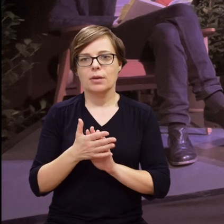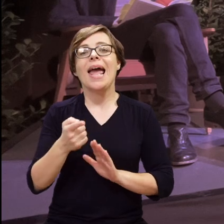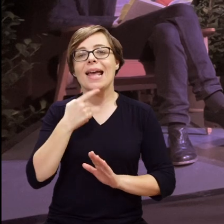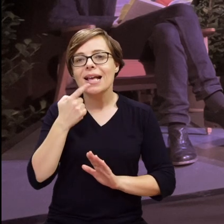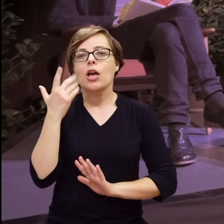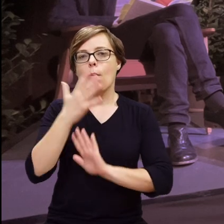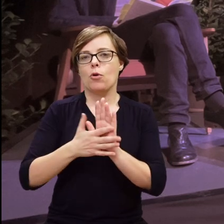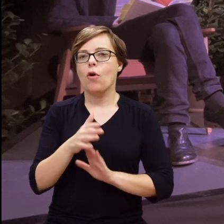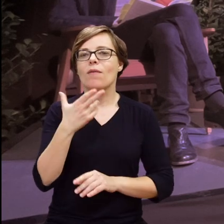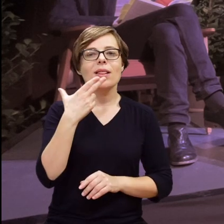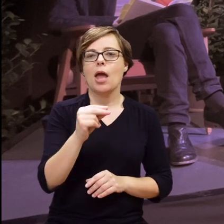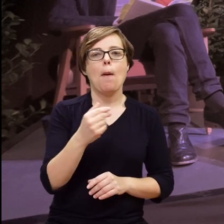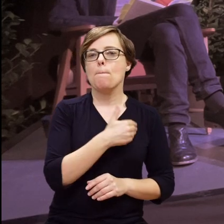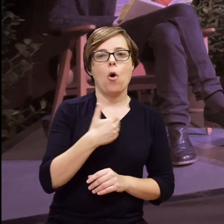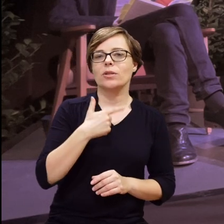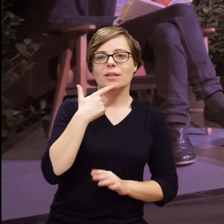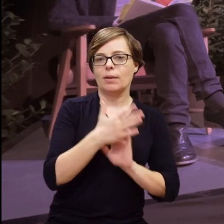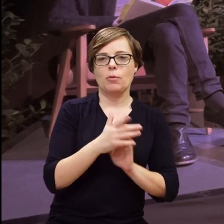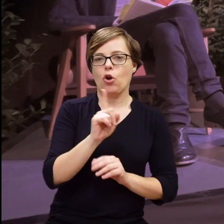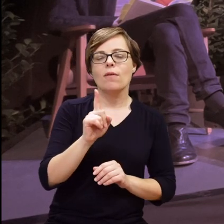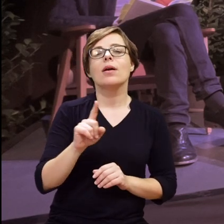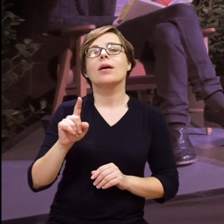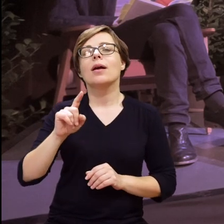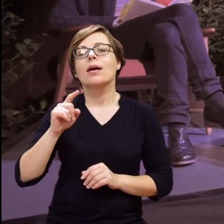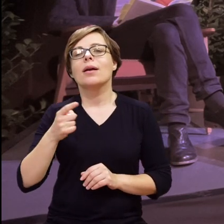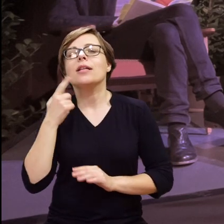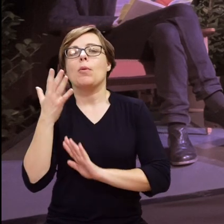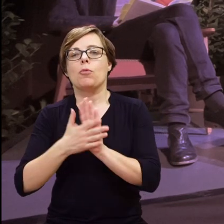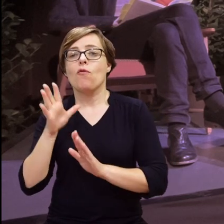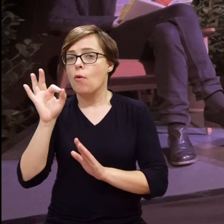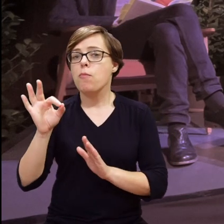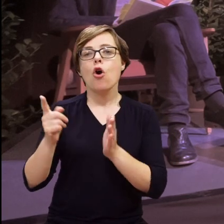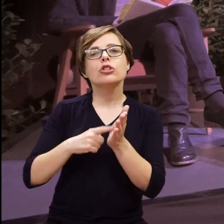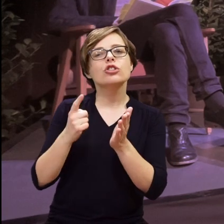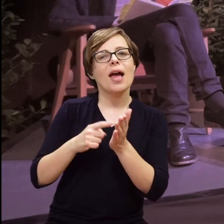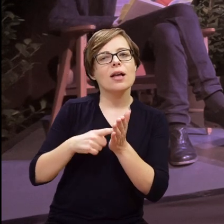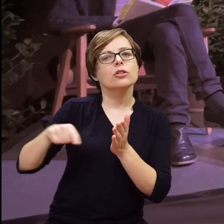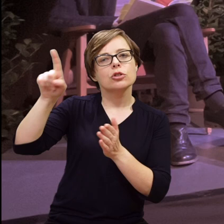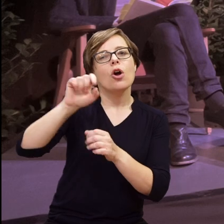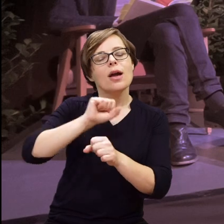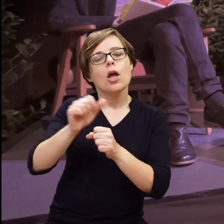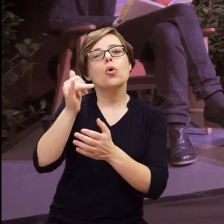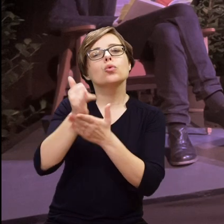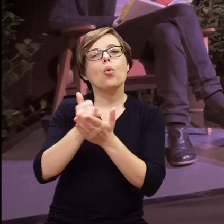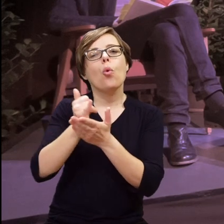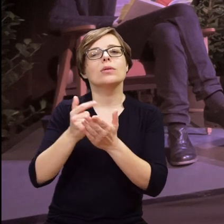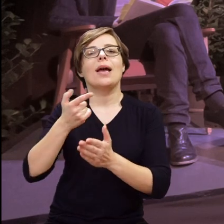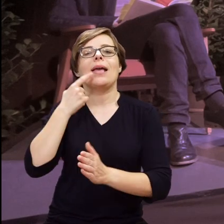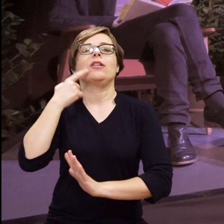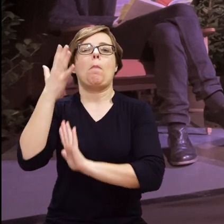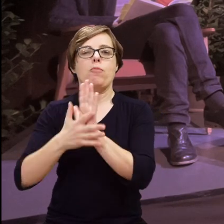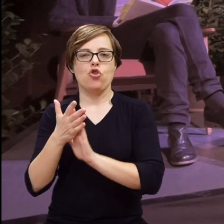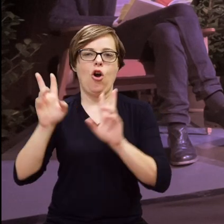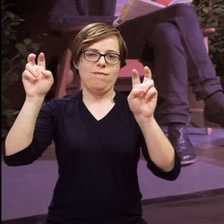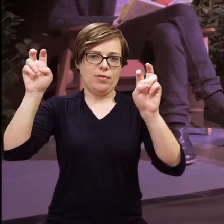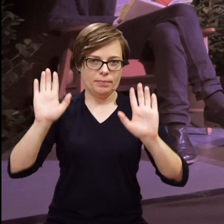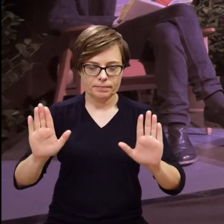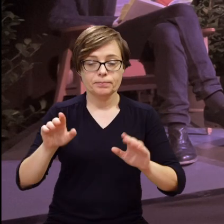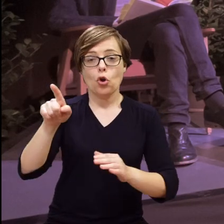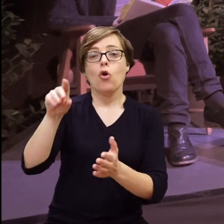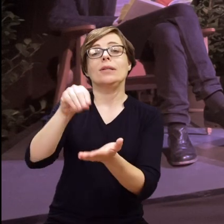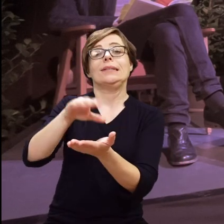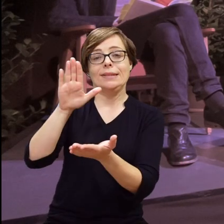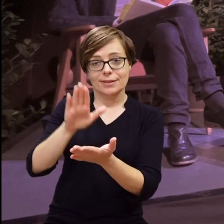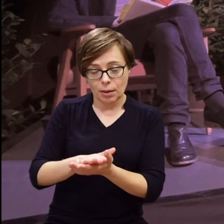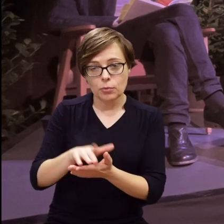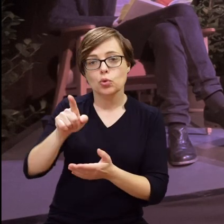języka migowego. Celowo używam określenia języka migowego, nie polskiego języka migowego, bo wciąż są oferty kursów języka migowego, więc oni